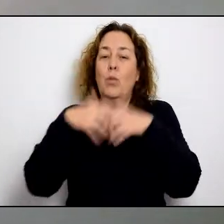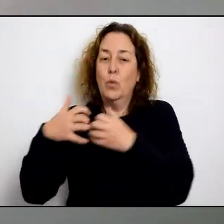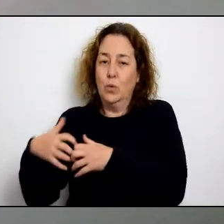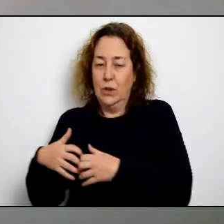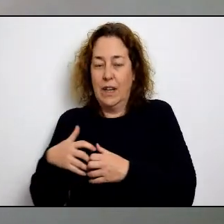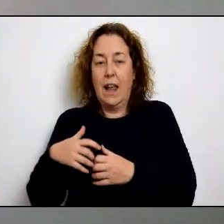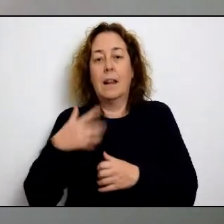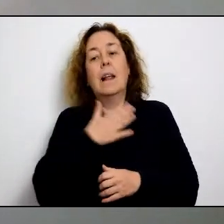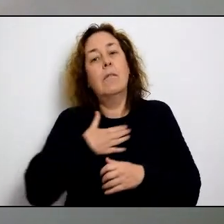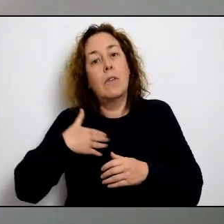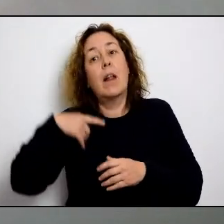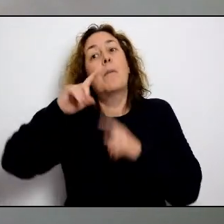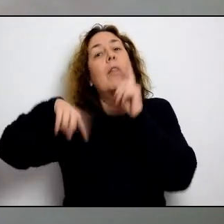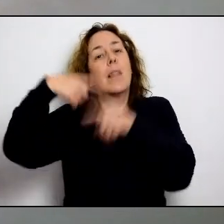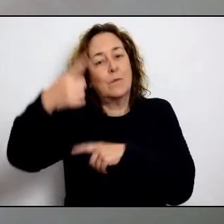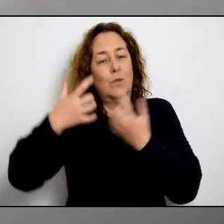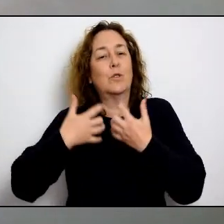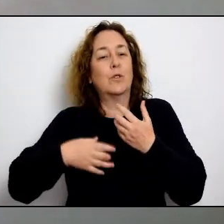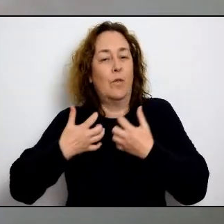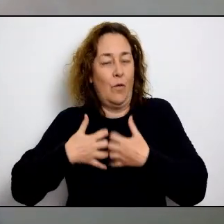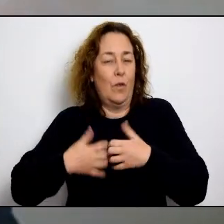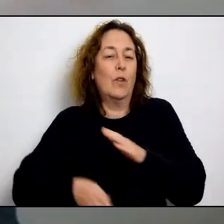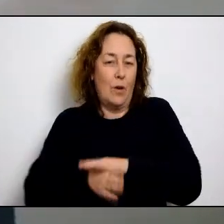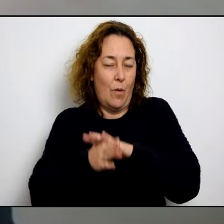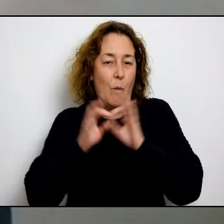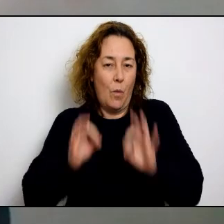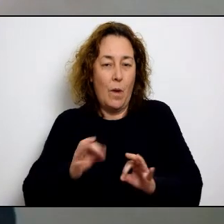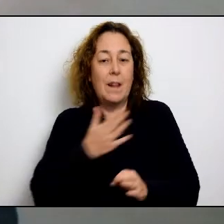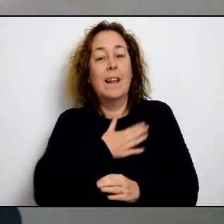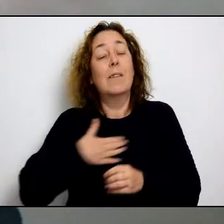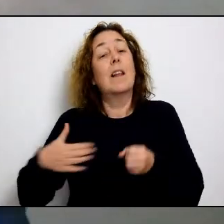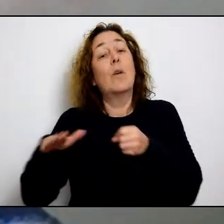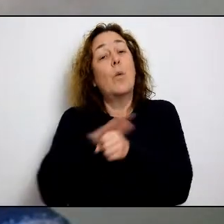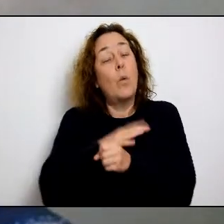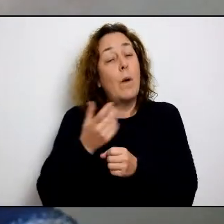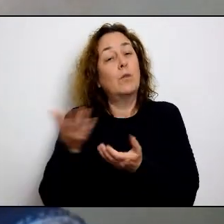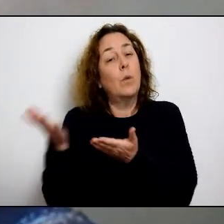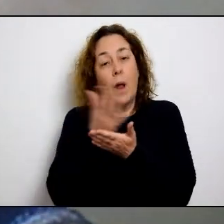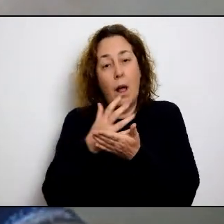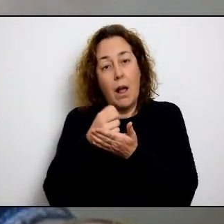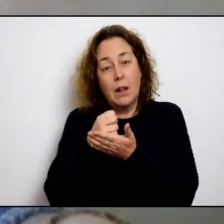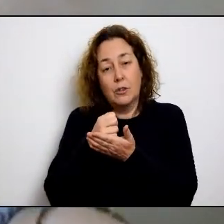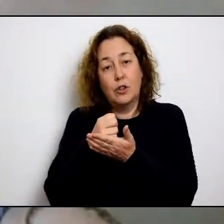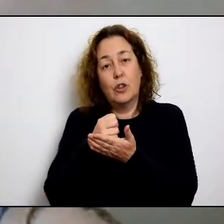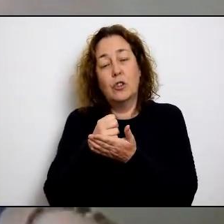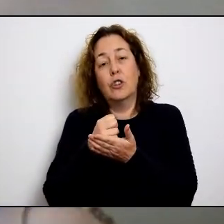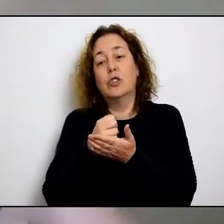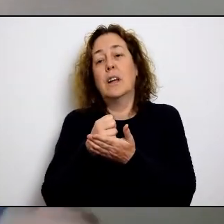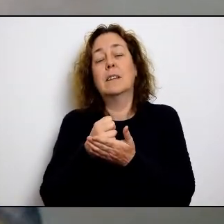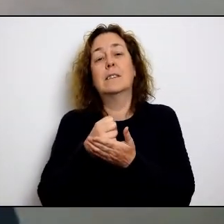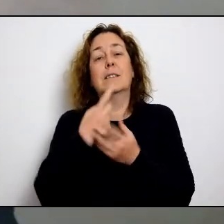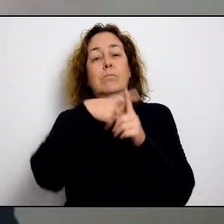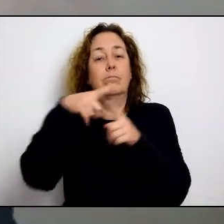sí que hi dins de la nostra comunitat que seguim mantinguent un puls industrial i que volem seguir mantinguent una vegada hagi passat aquesta crisi. Per